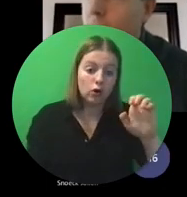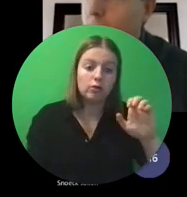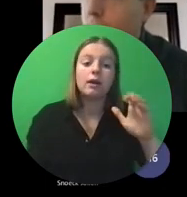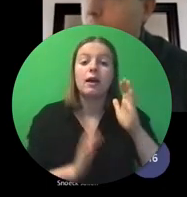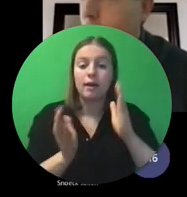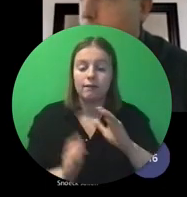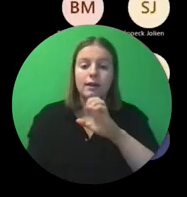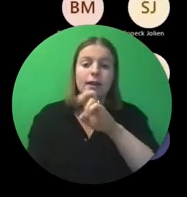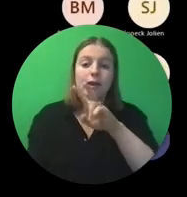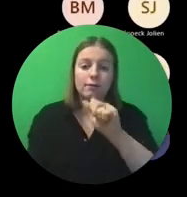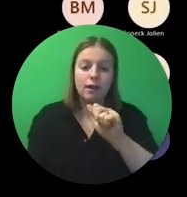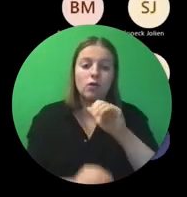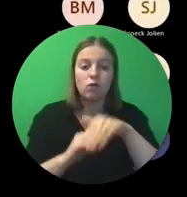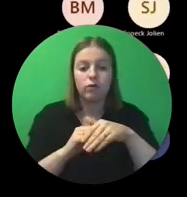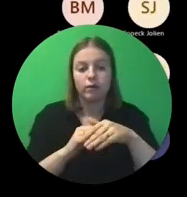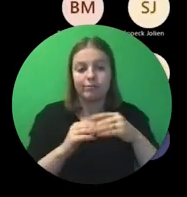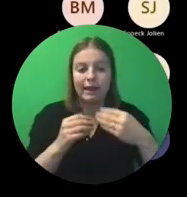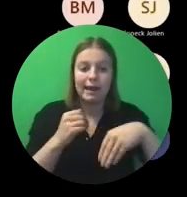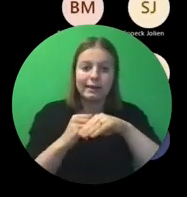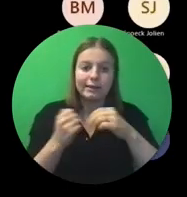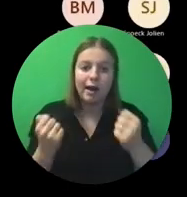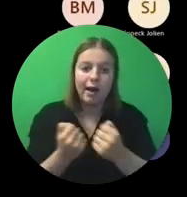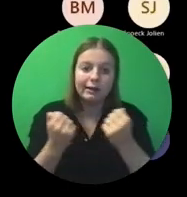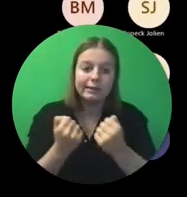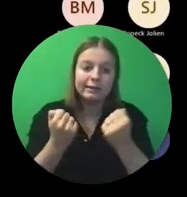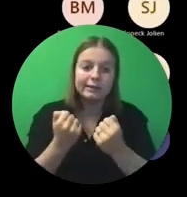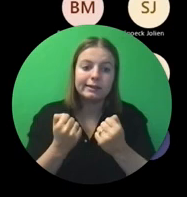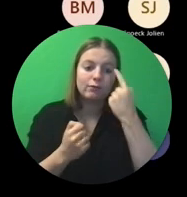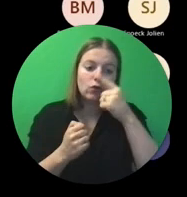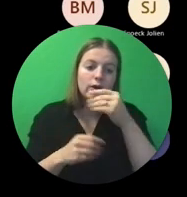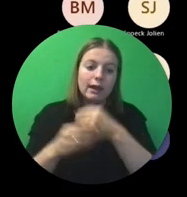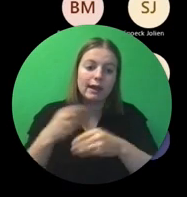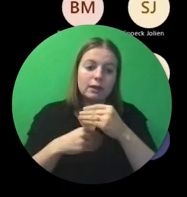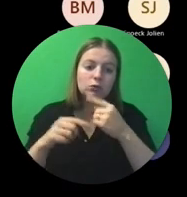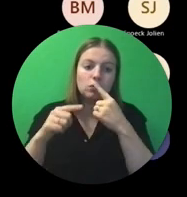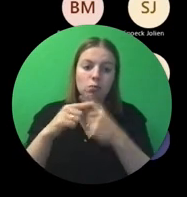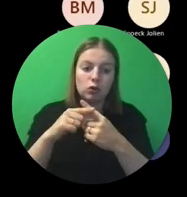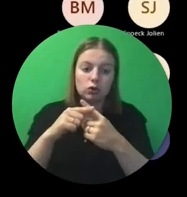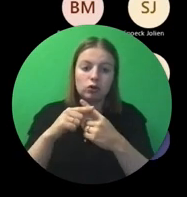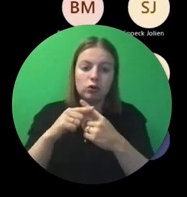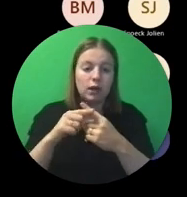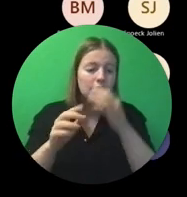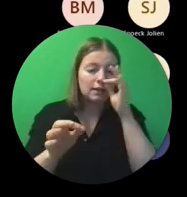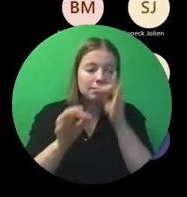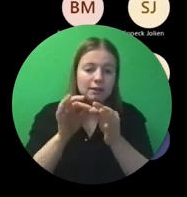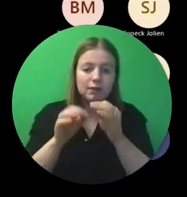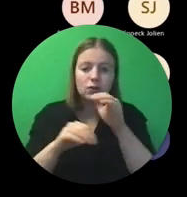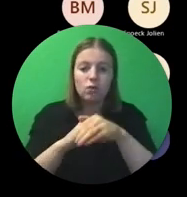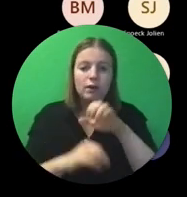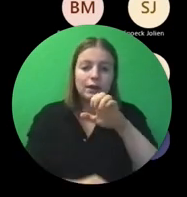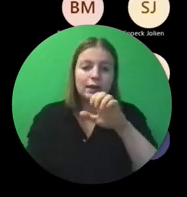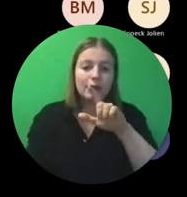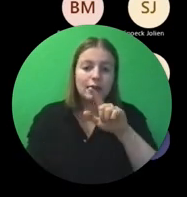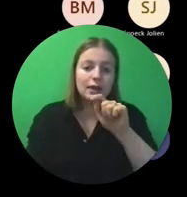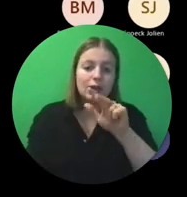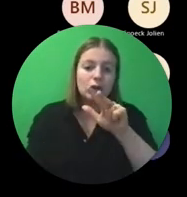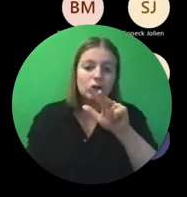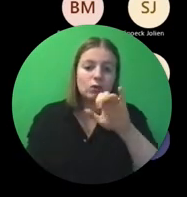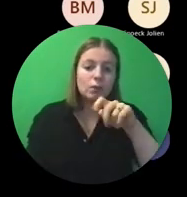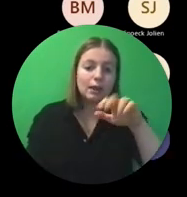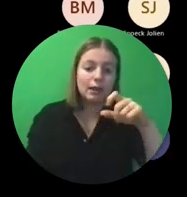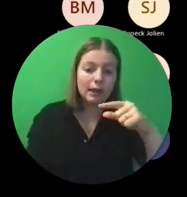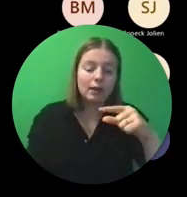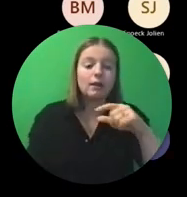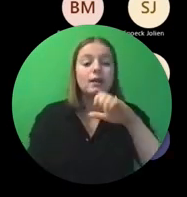over de flankerende acties in Erasmus+. Het gaat dan specifiek over E-Twinning en de School Education Gateway,